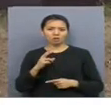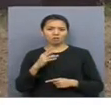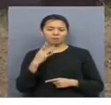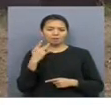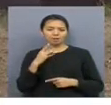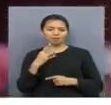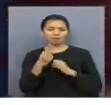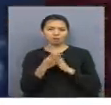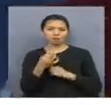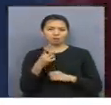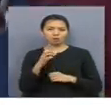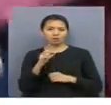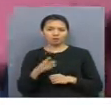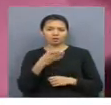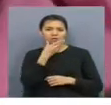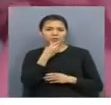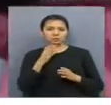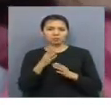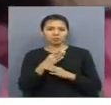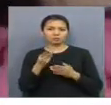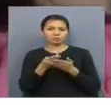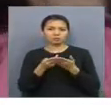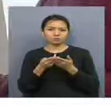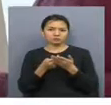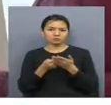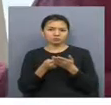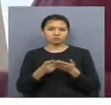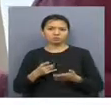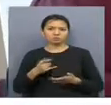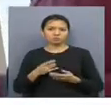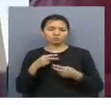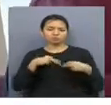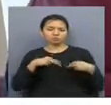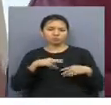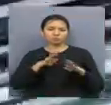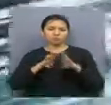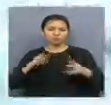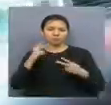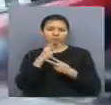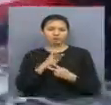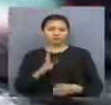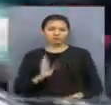14-ші қүркек өлкенің табиғатын кенепке естереген сөйлесілердің ембегі көрмеге қойылмақ.